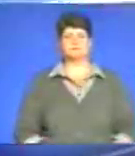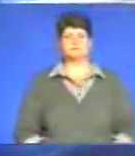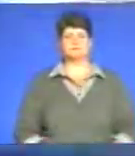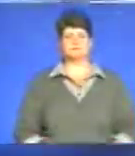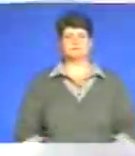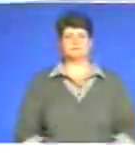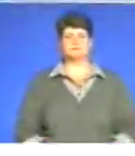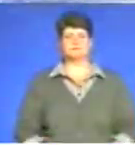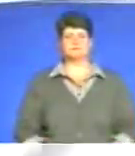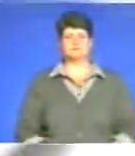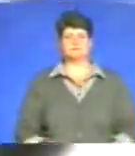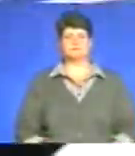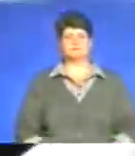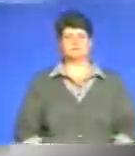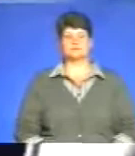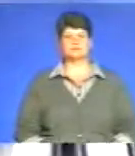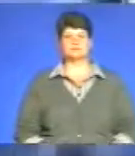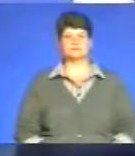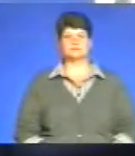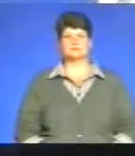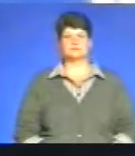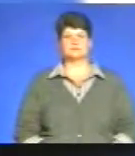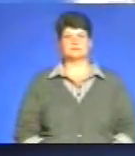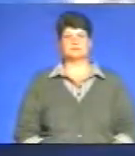Девушки отдыхают